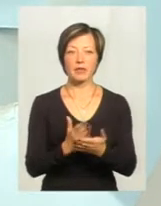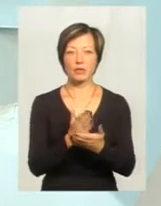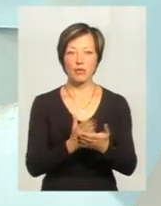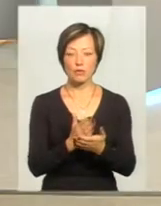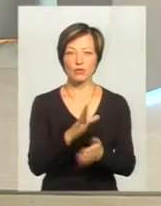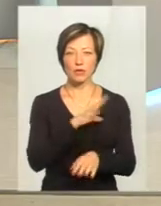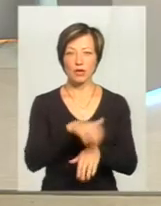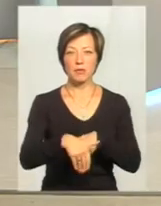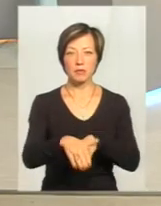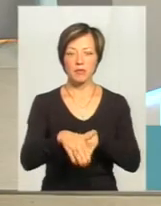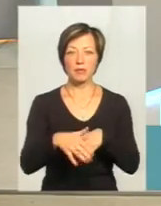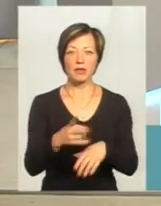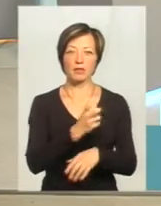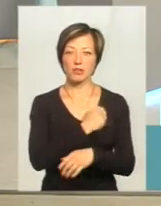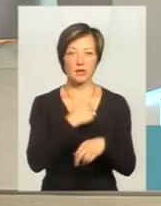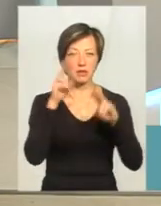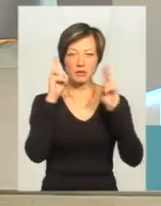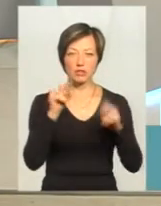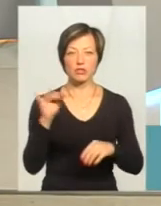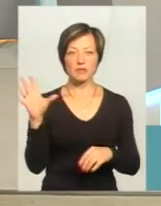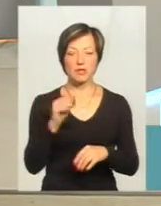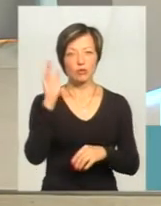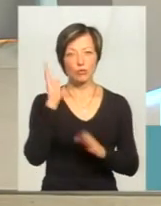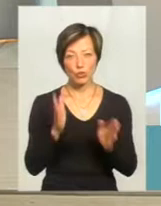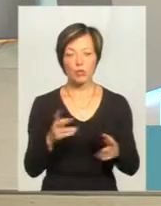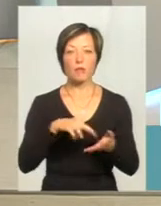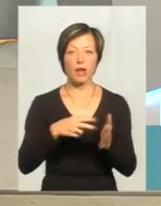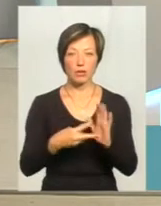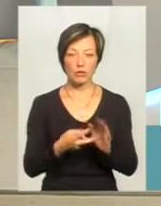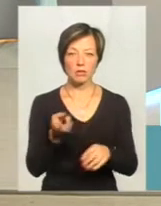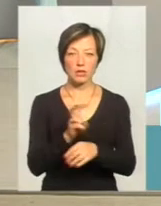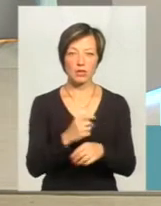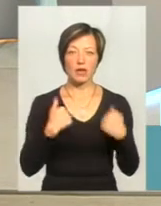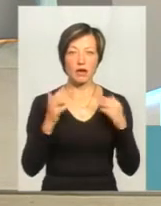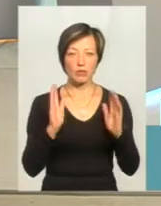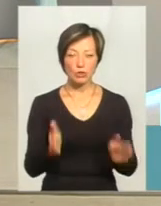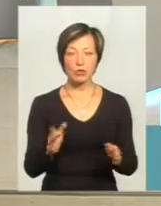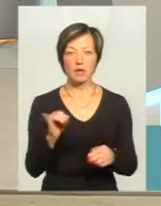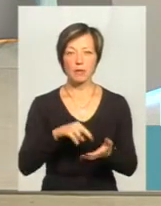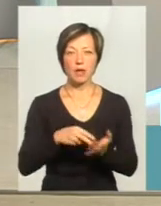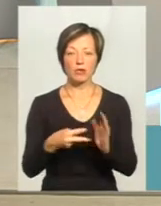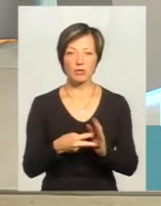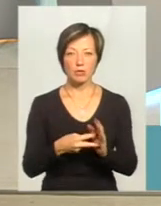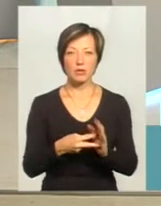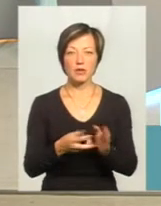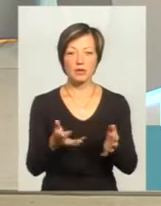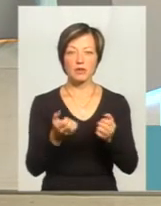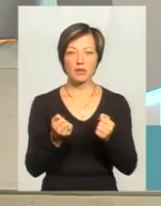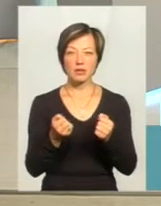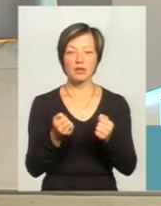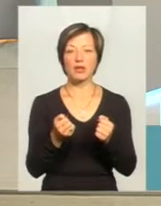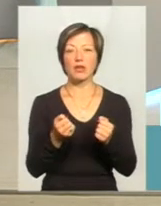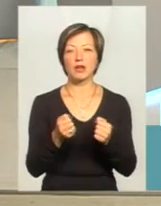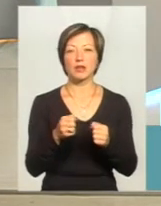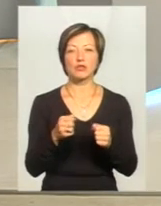бути в перших рядах. На жаль, я не знаю, чи всі будуть. Але ми плануємо прийти, я буду, і ми плануємо взяти собачку-інваліда. На